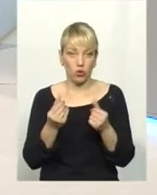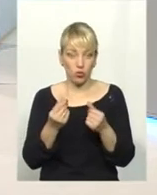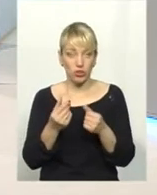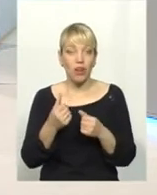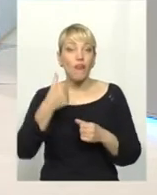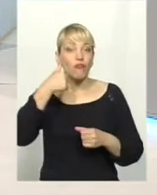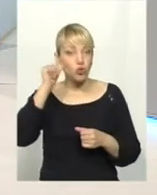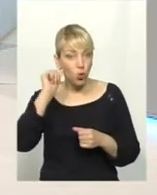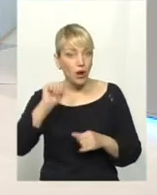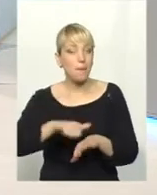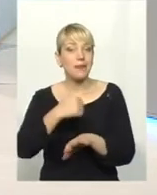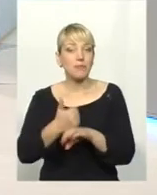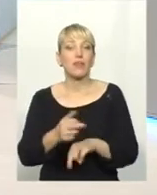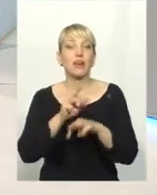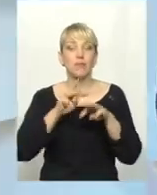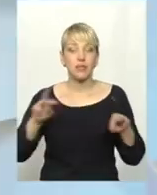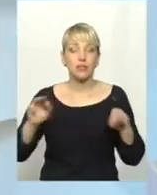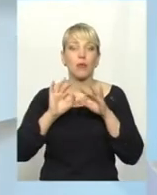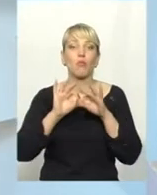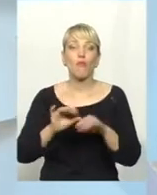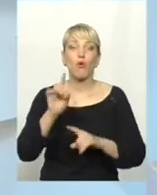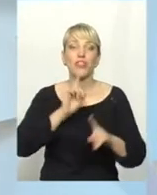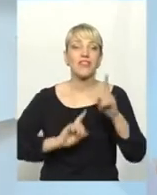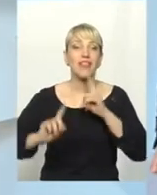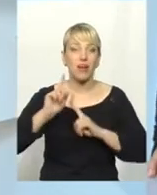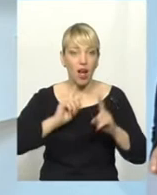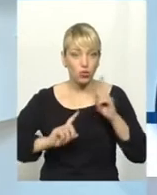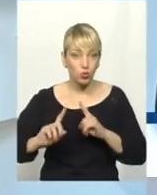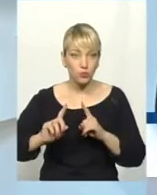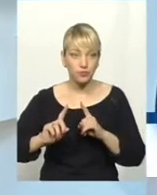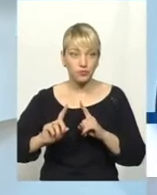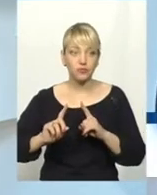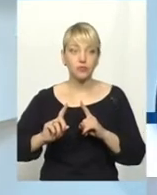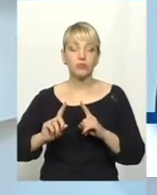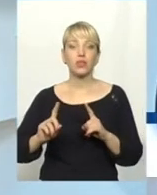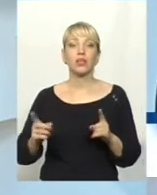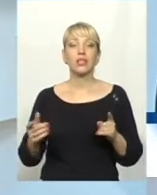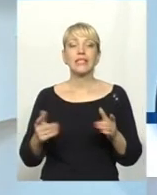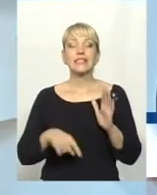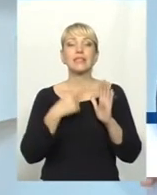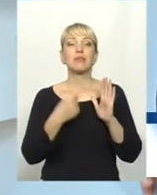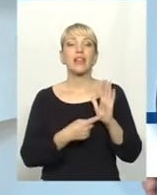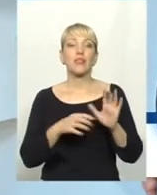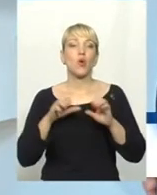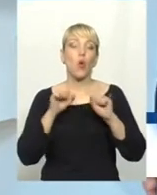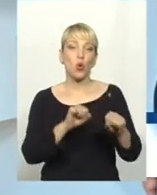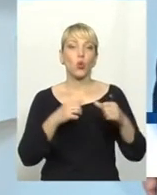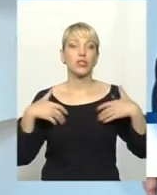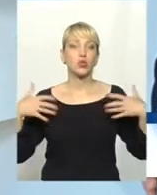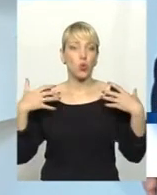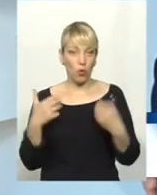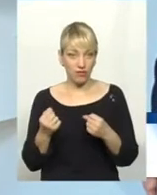проводив нараду, позавчора проводив нараду, з питанням охорони здоров'я, де